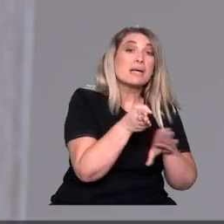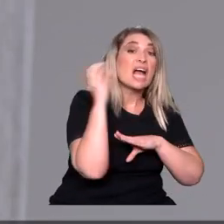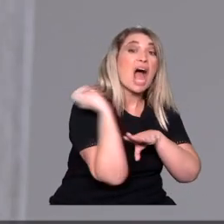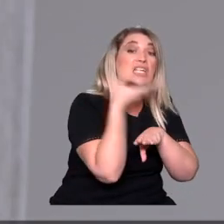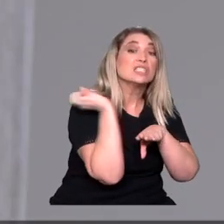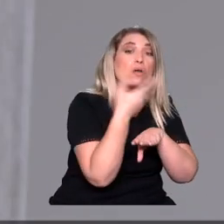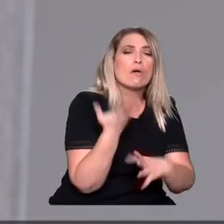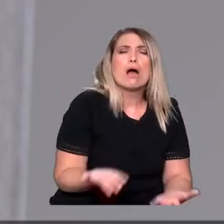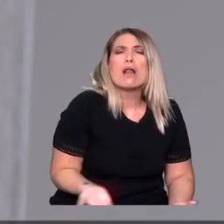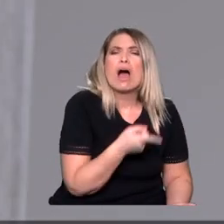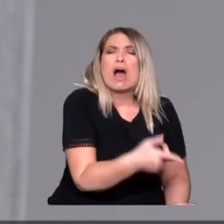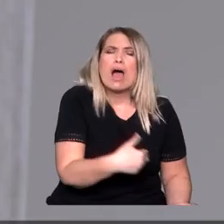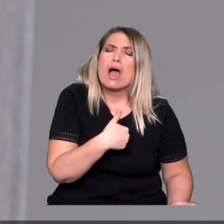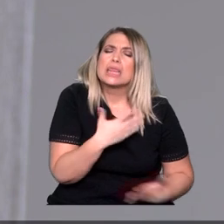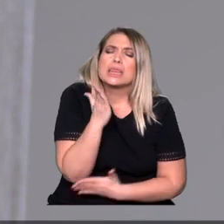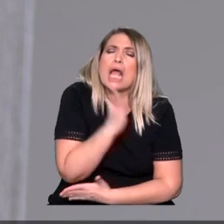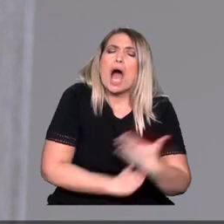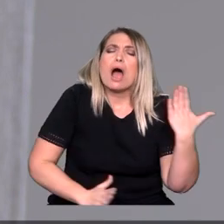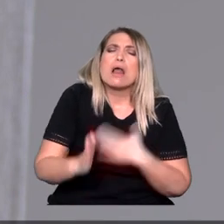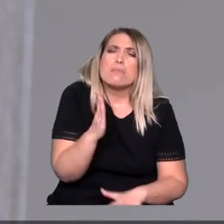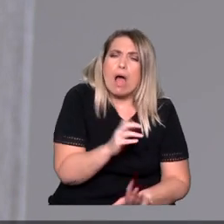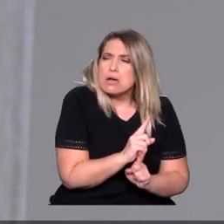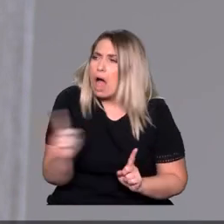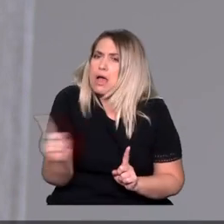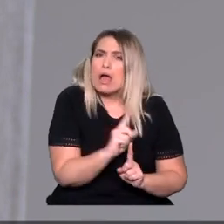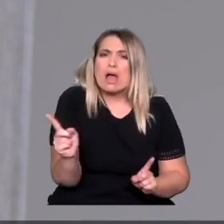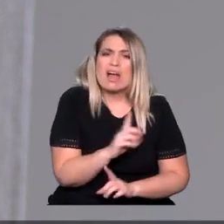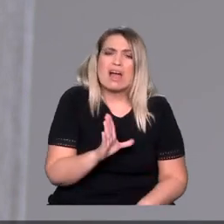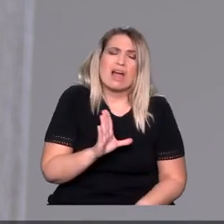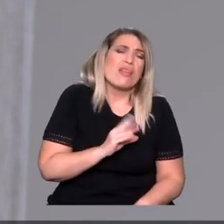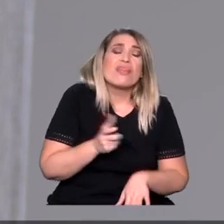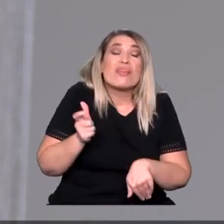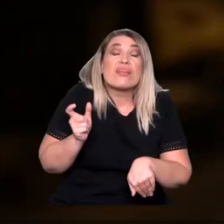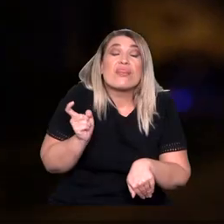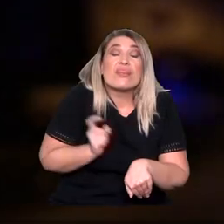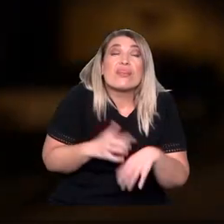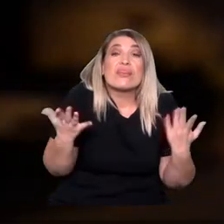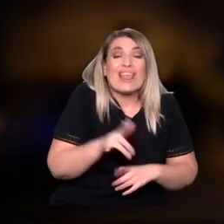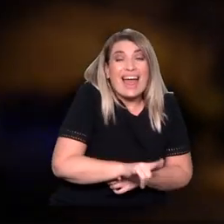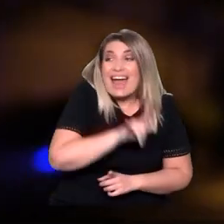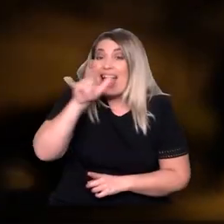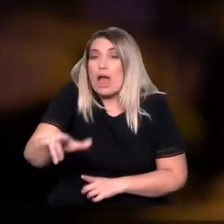αλλά δυστυχώς ήταν τόσο ταλαιπωρημένος ο άνθρωπος που κατέληξε. Δεν πρόλαβε να φτάσει στη Ρόδο.